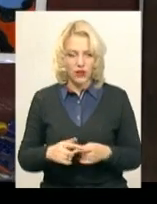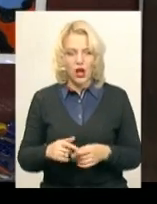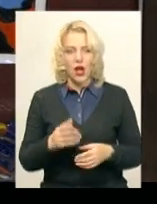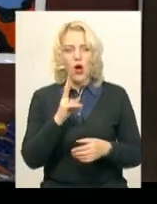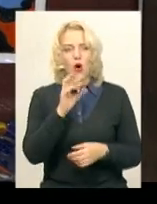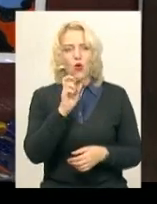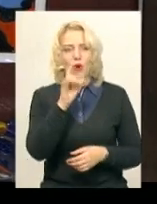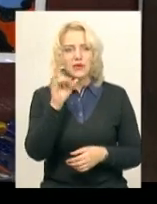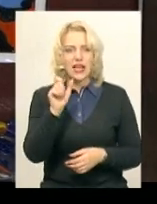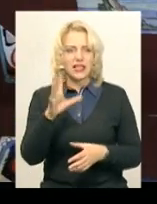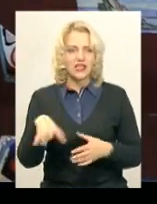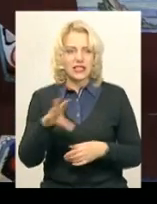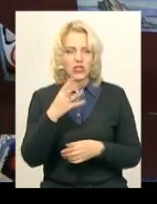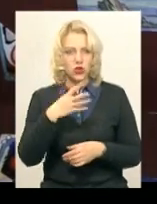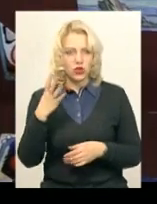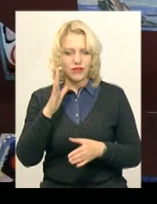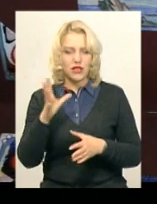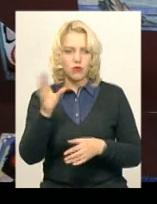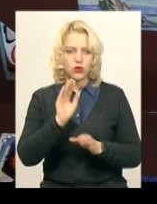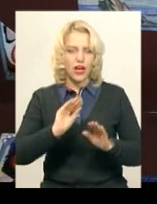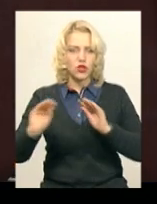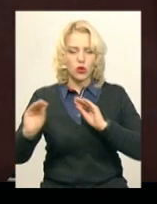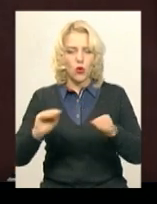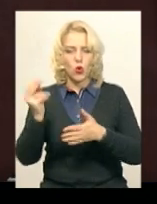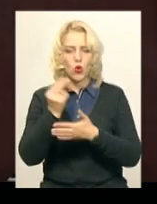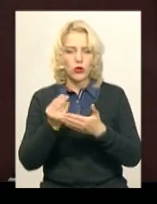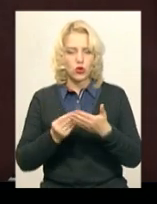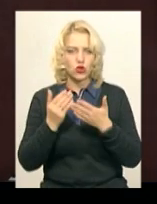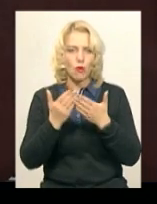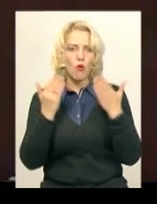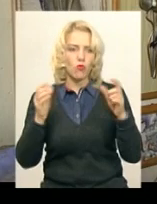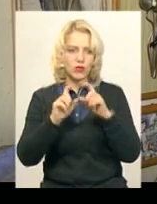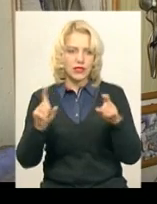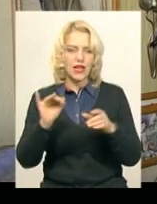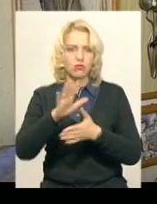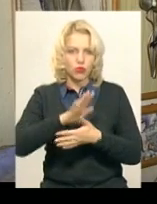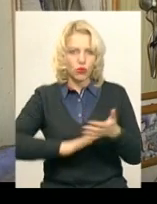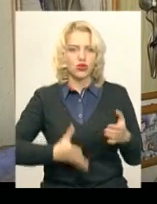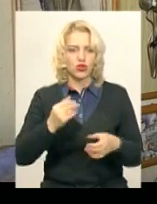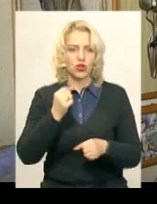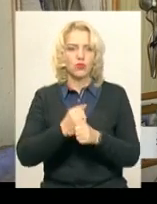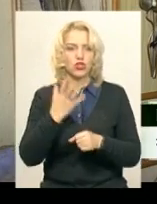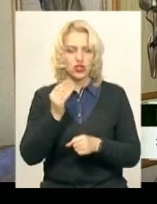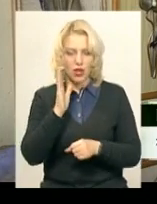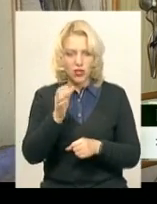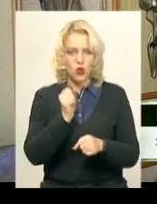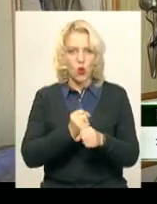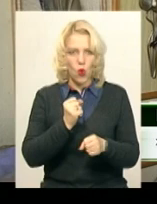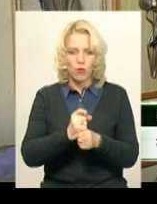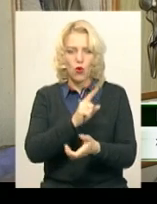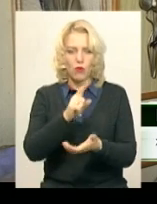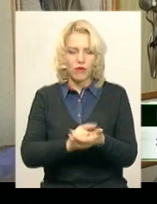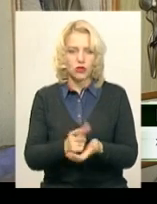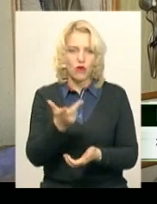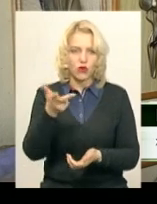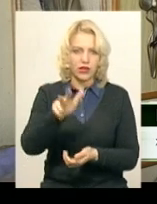44, усі експонуватимуться в художньому музеї. Та емальєр каже, роботу продовжує. Ще зроблю обов'язково